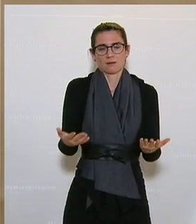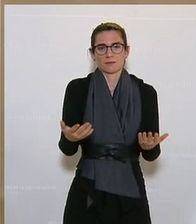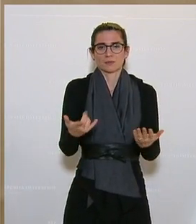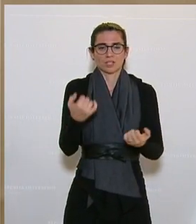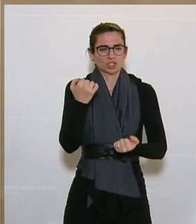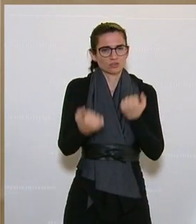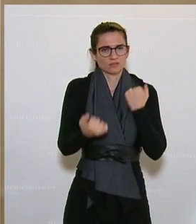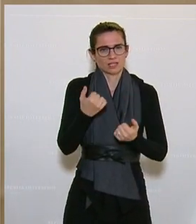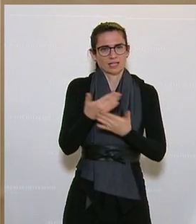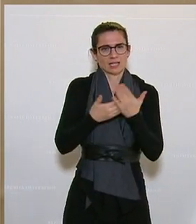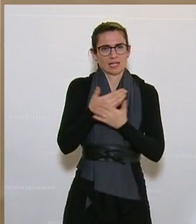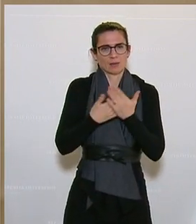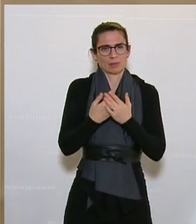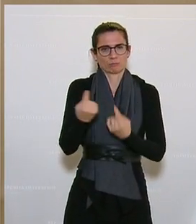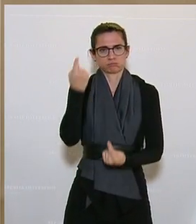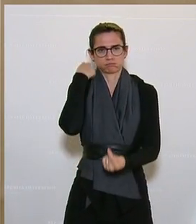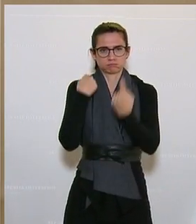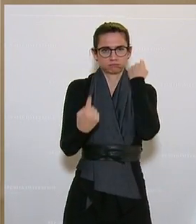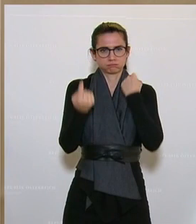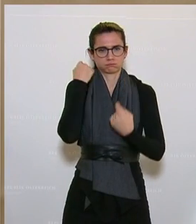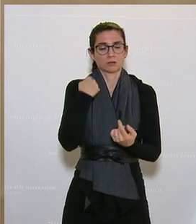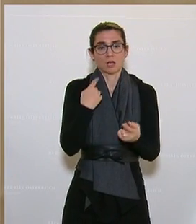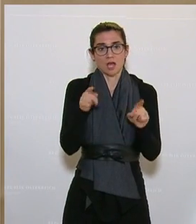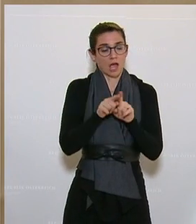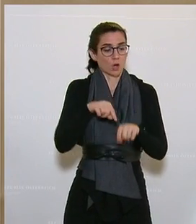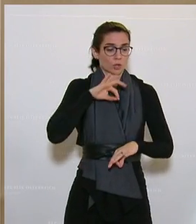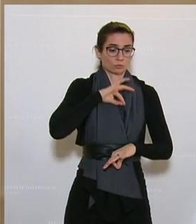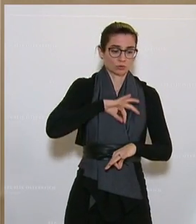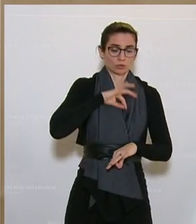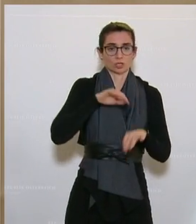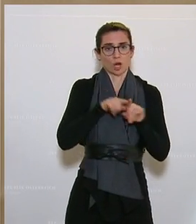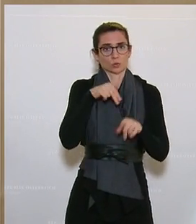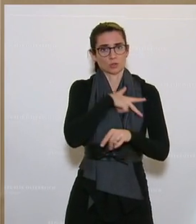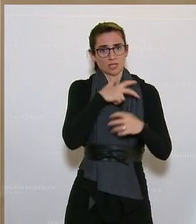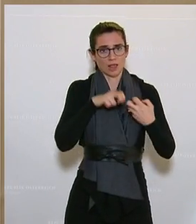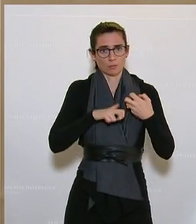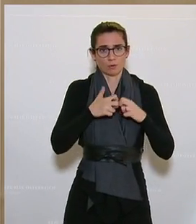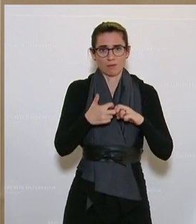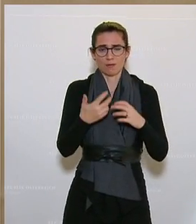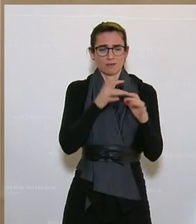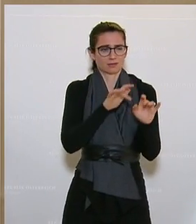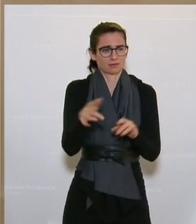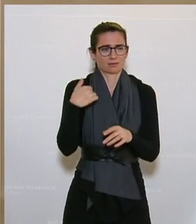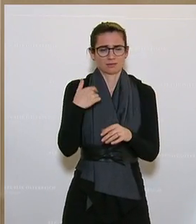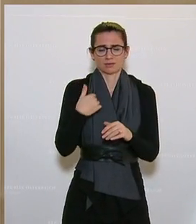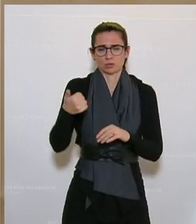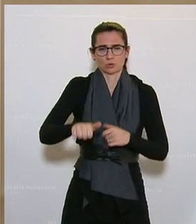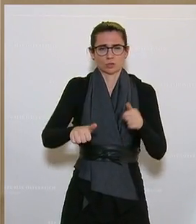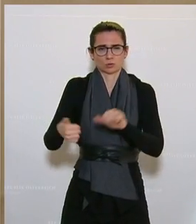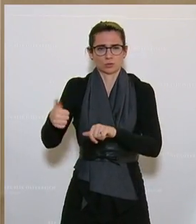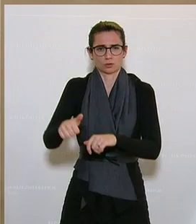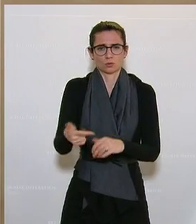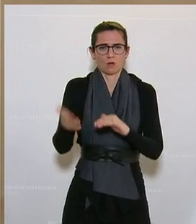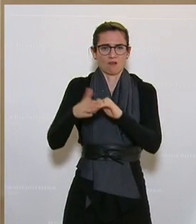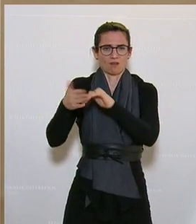wie schwere Bildungsverluste sind, aber auch ihre psychischen, ihre sozialen Probleme, die damit verbunden sind. Die Maßnahmen, die wir